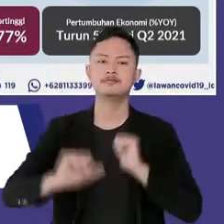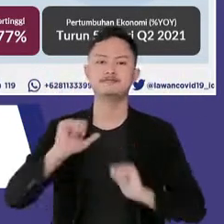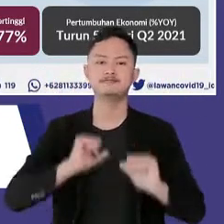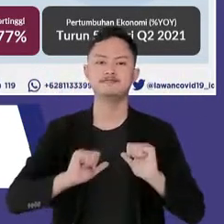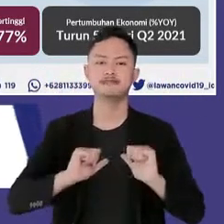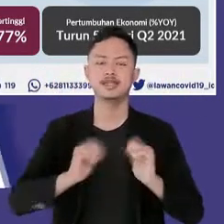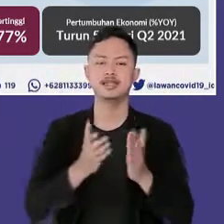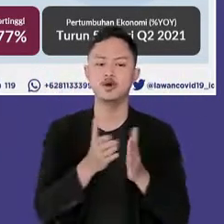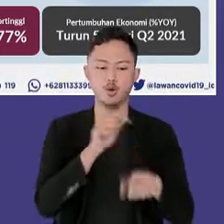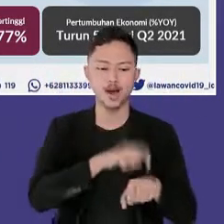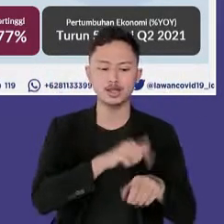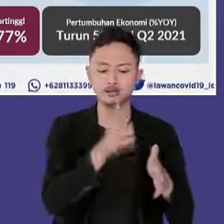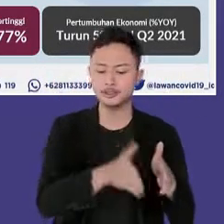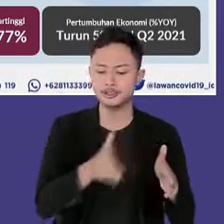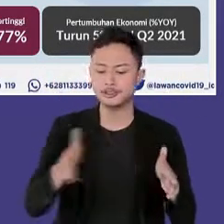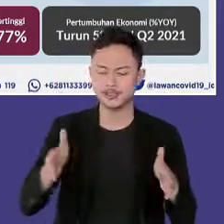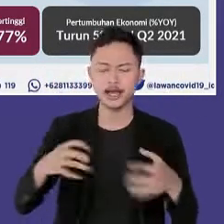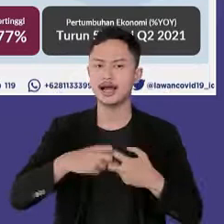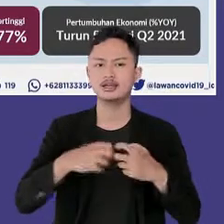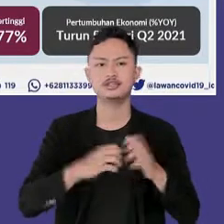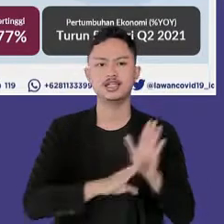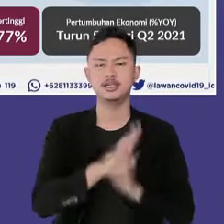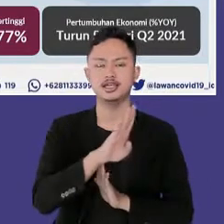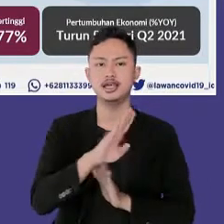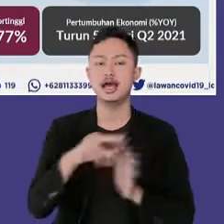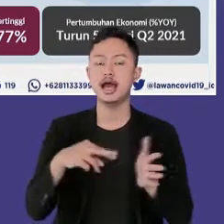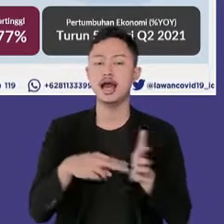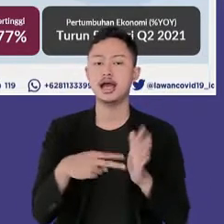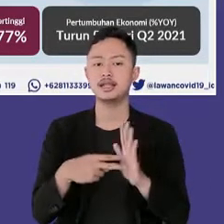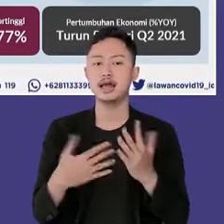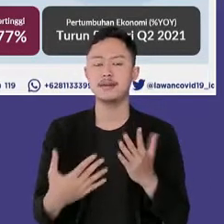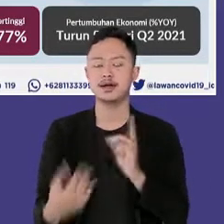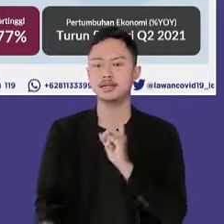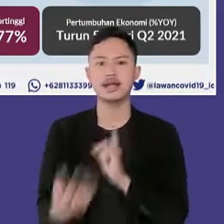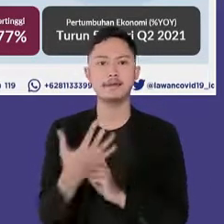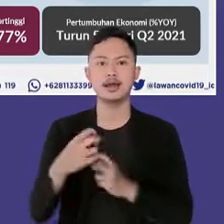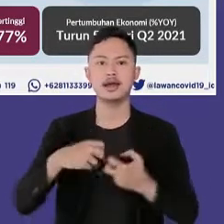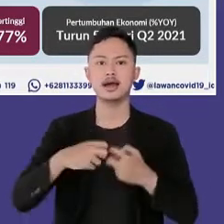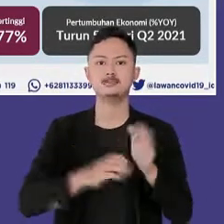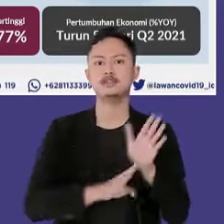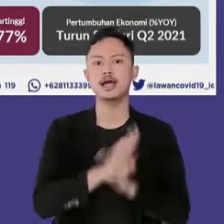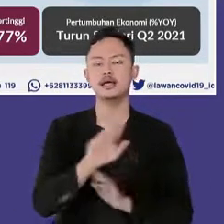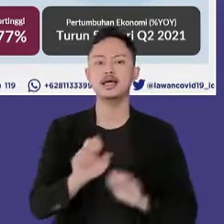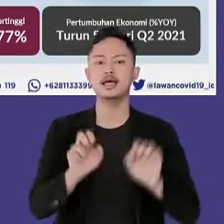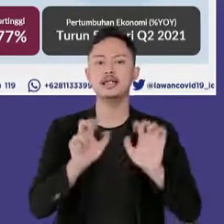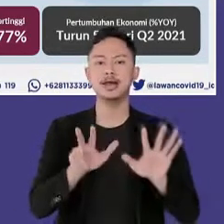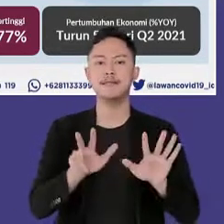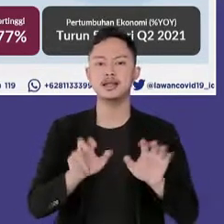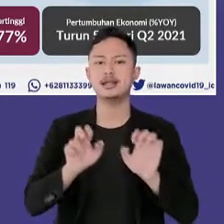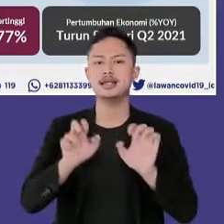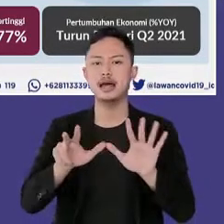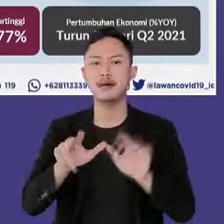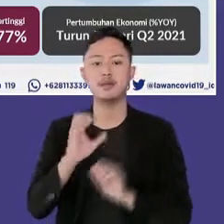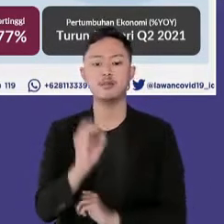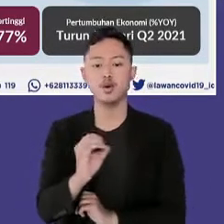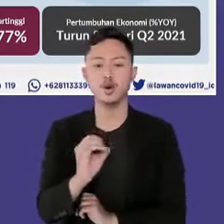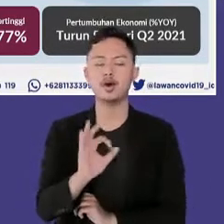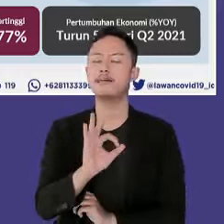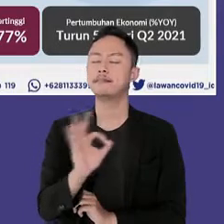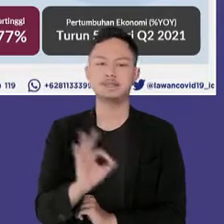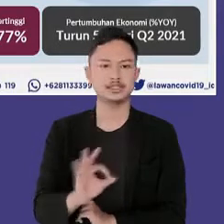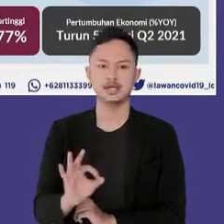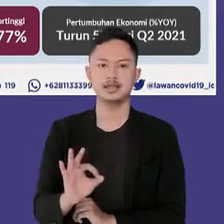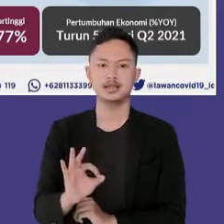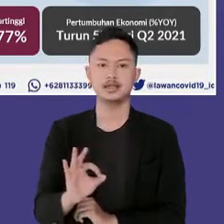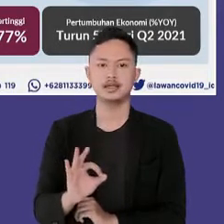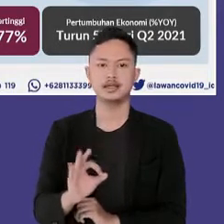pada periode ini sebagai akibatnya kasus naik hingga 880% dan kenaik